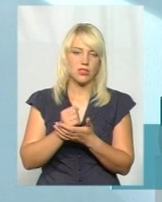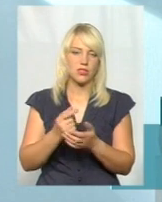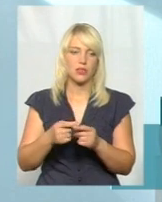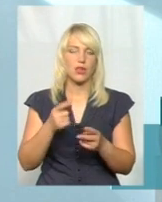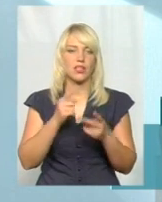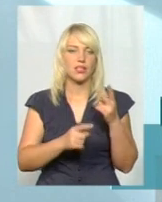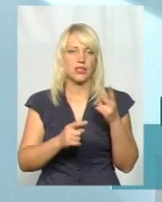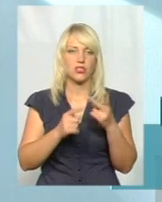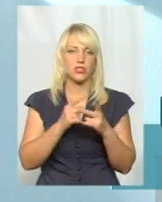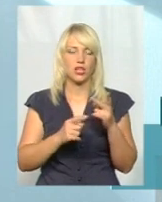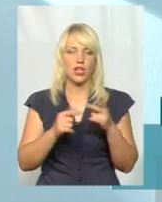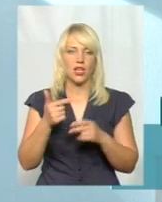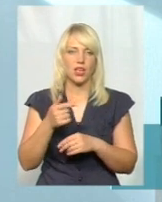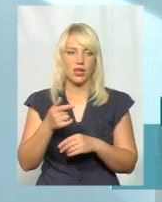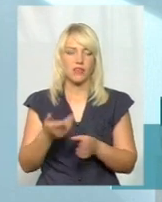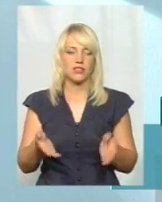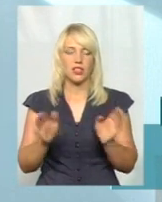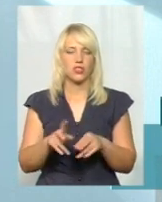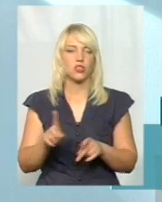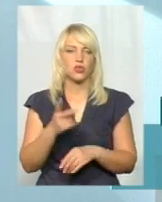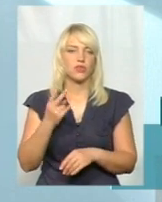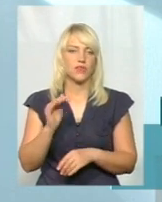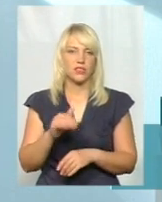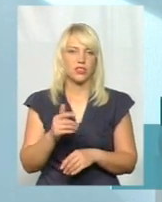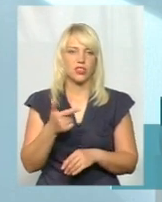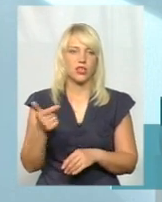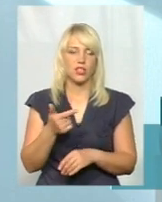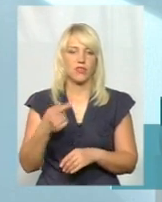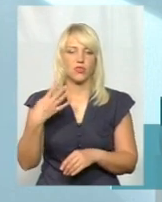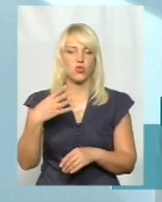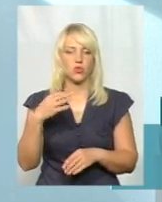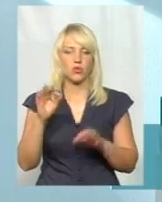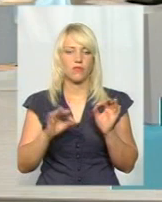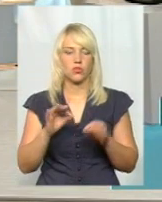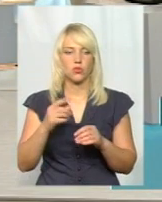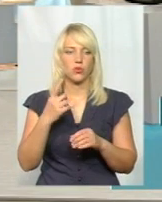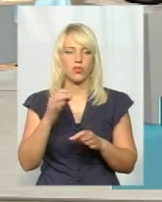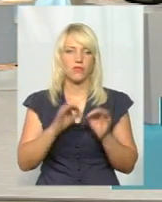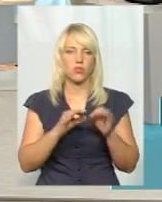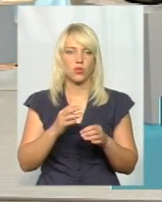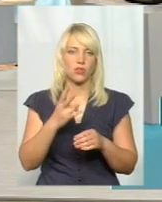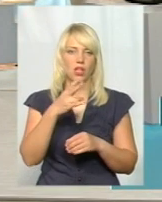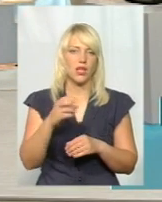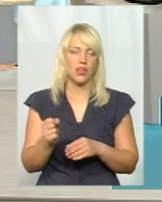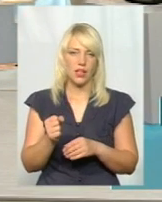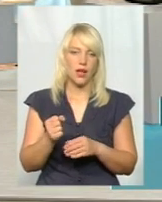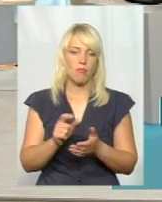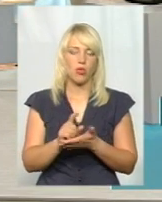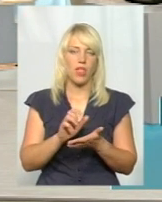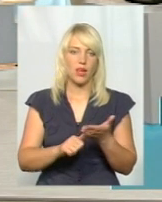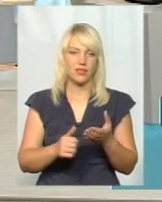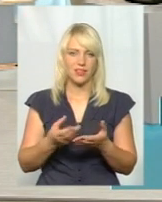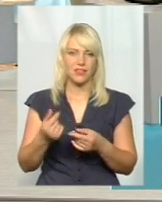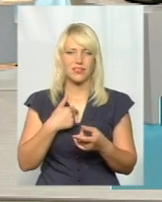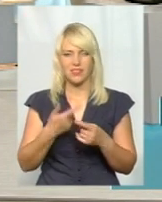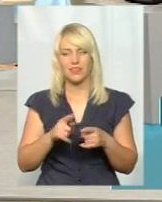гривень, розвищається 2 тисячі гривень. 2 тисячі гривень – 40 відсотків, 1 відсоток цей на податки. Це і